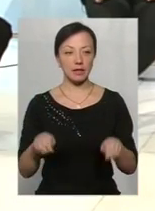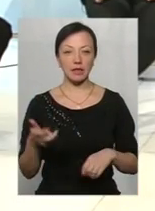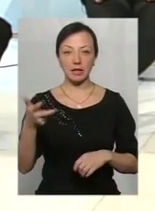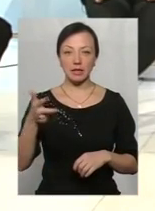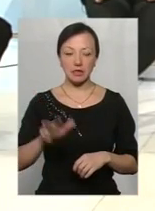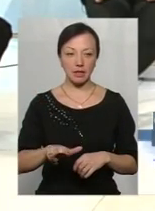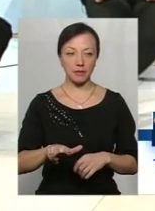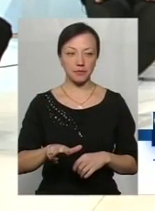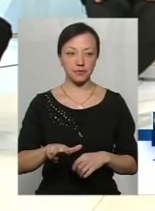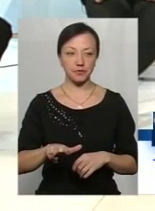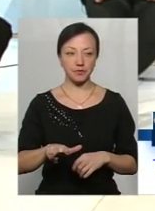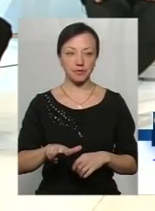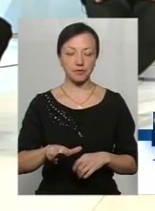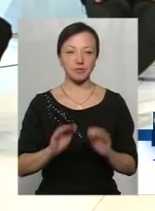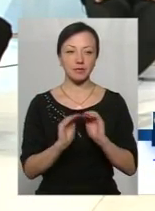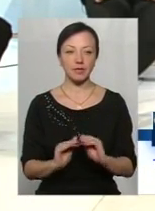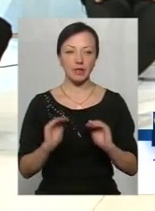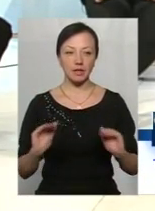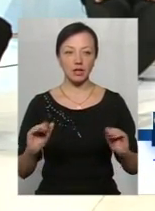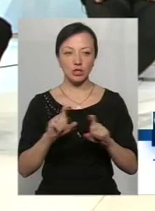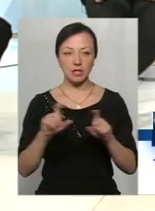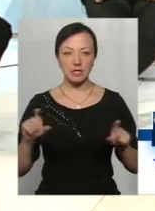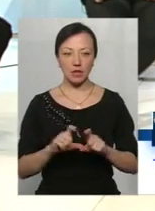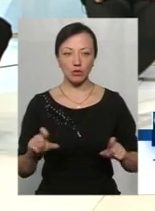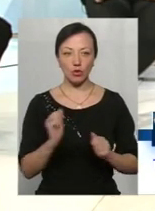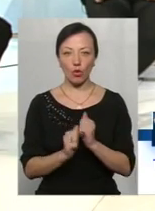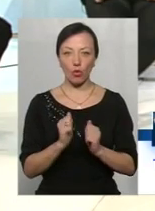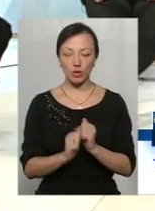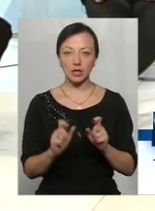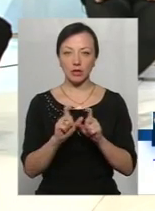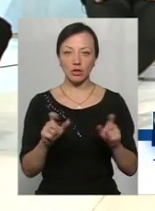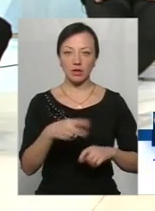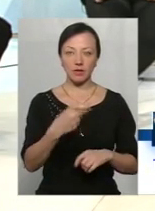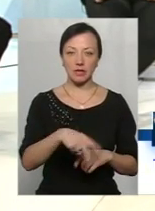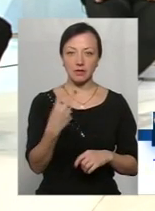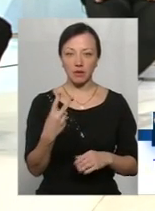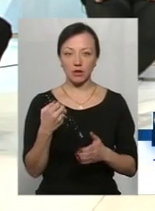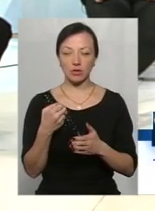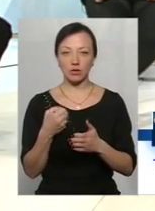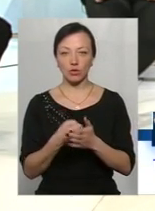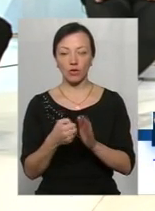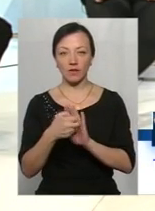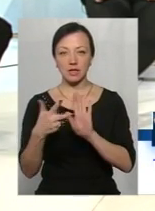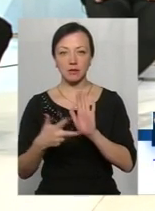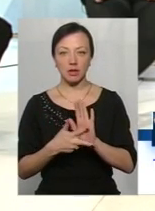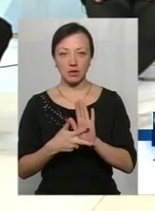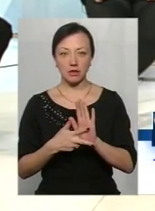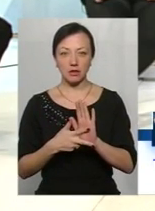дитячі садочки на кожен садочок від 22 до 18